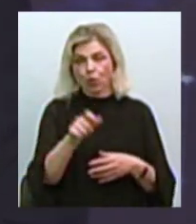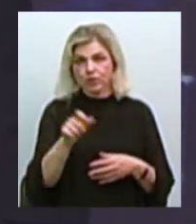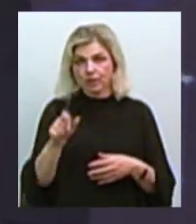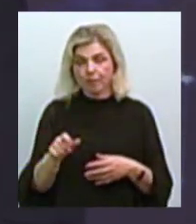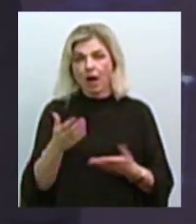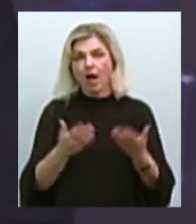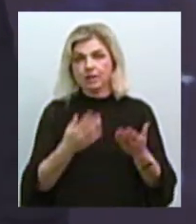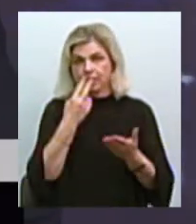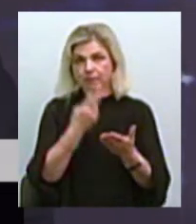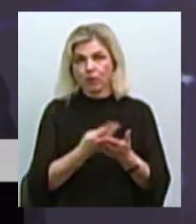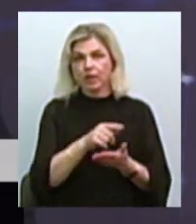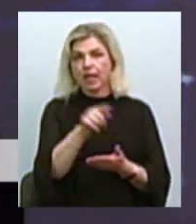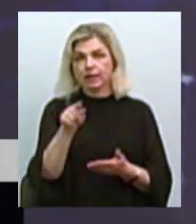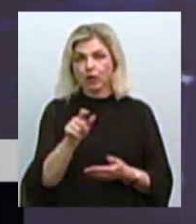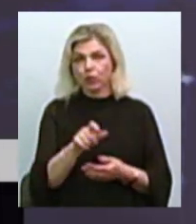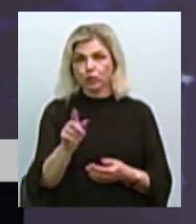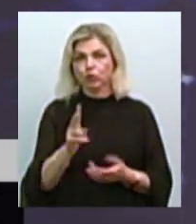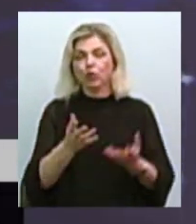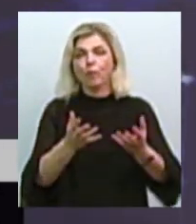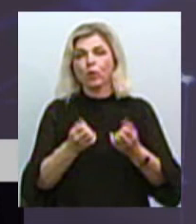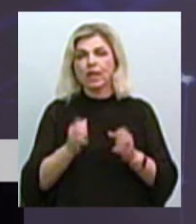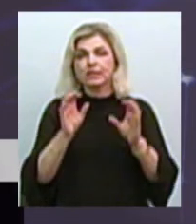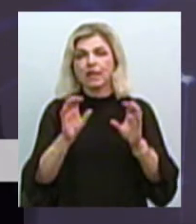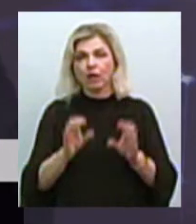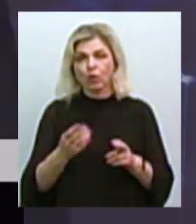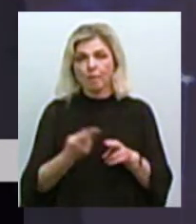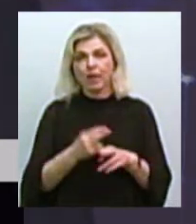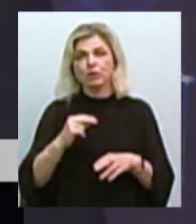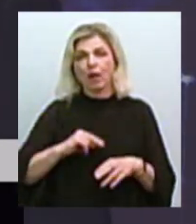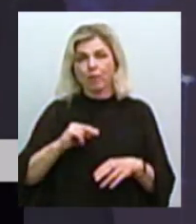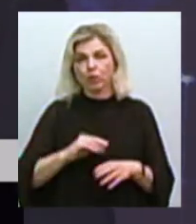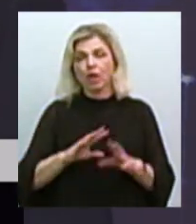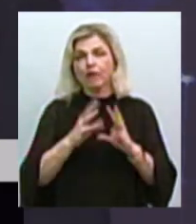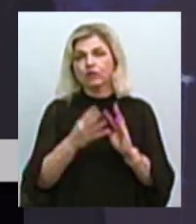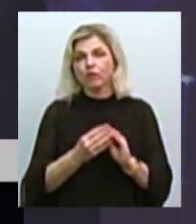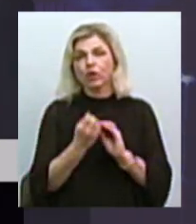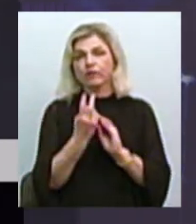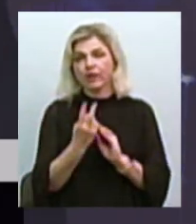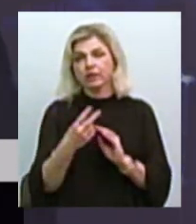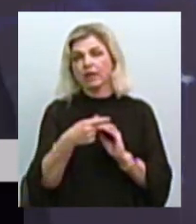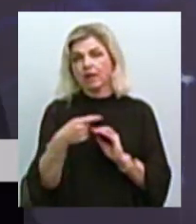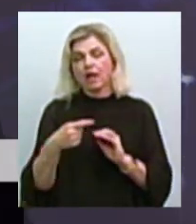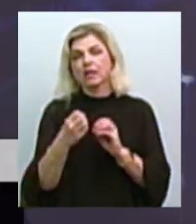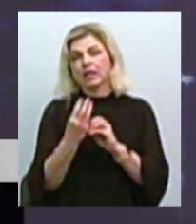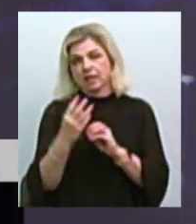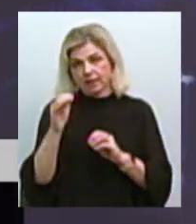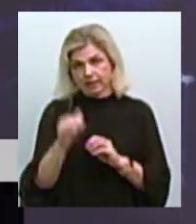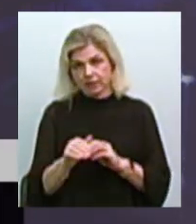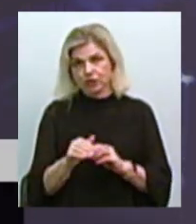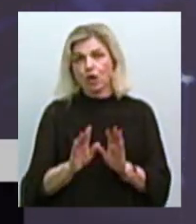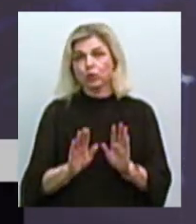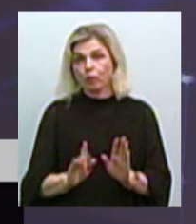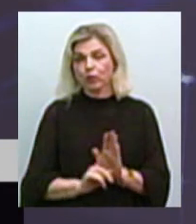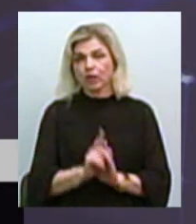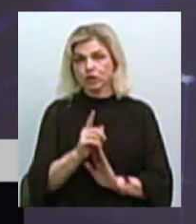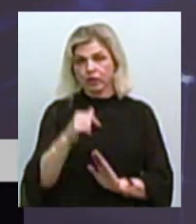а якщо переглядати тих людей, які отримували статус безробітного, їх було всього 12, трошки більше 12 тисяч. Тому ми розпочали в